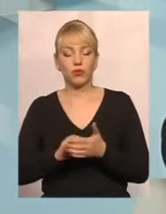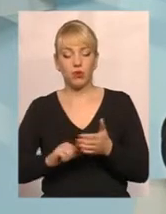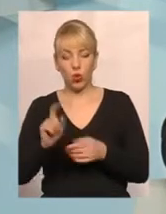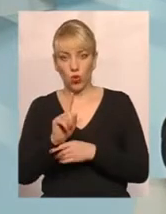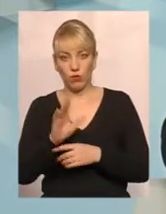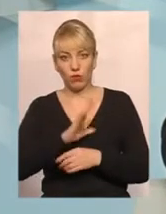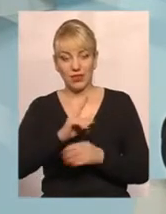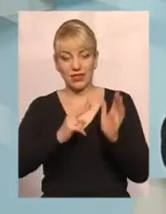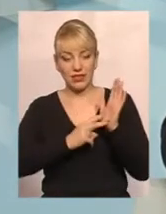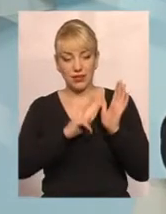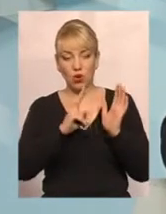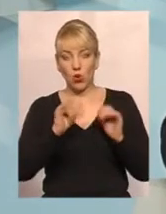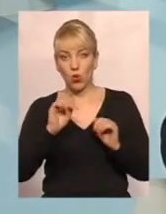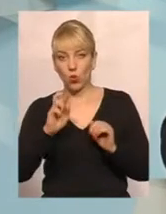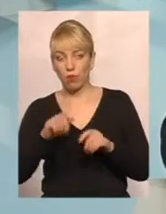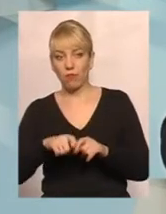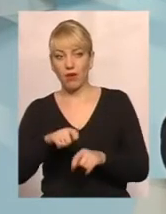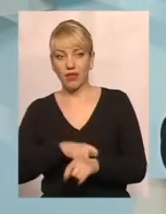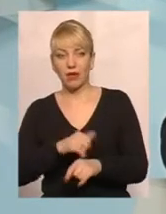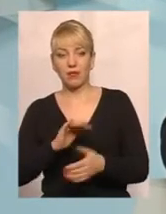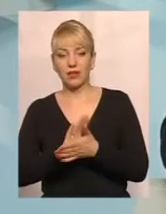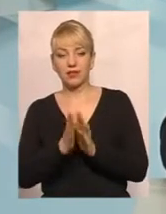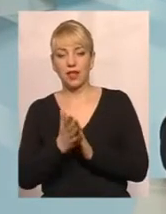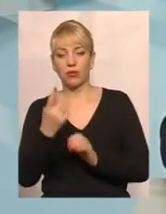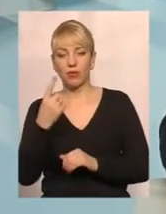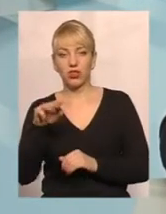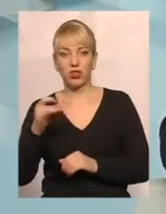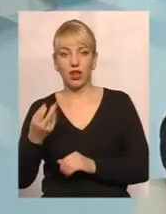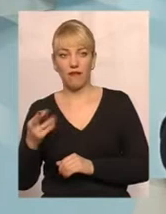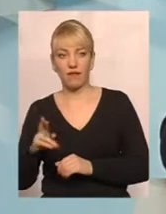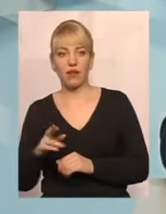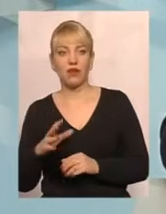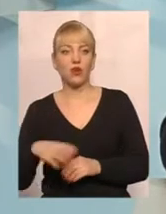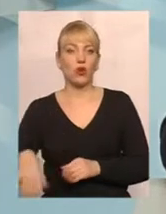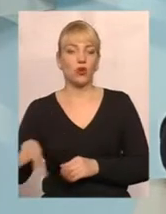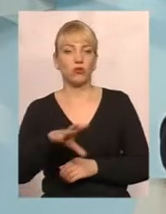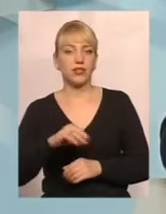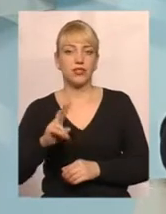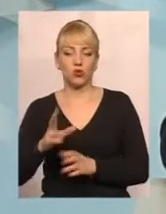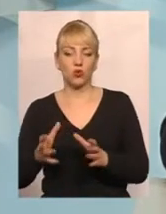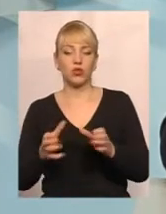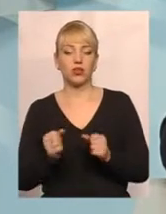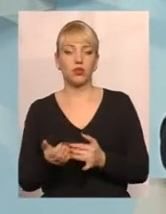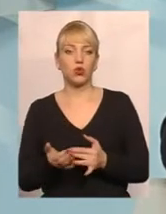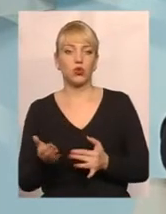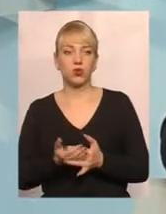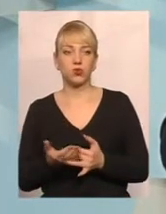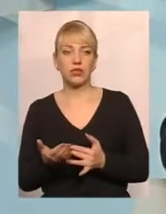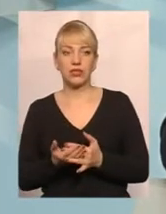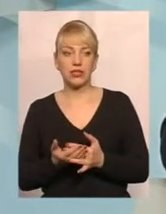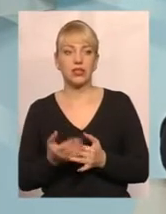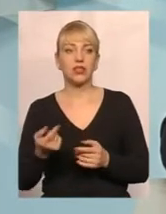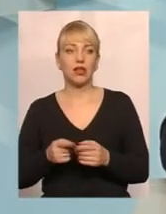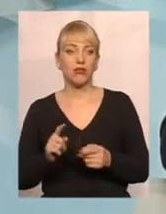була 7 кубічних метрів. Станом на 1 травня майже у всіх одержувачів субсидій накопилися